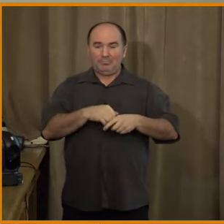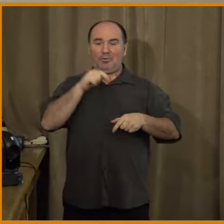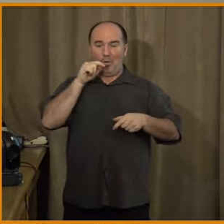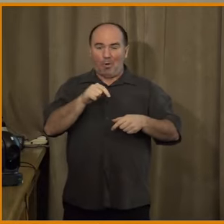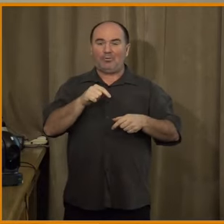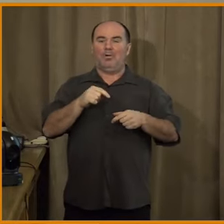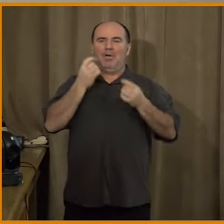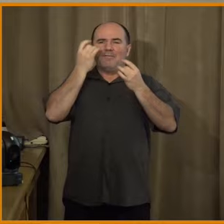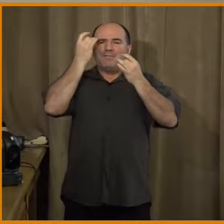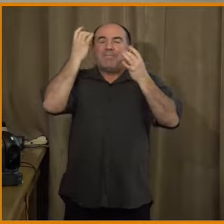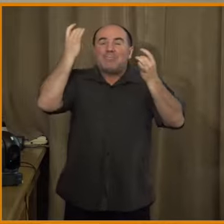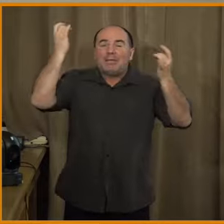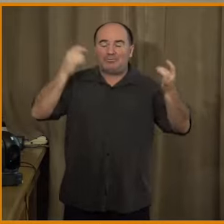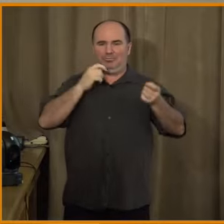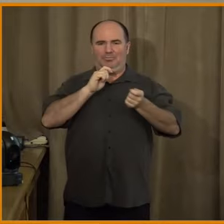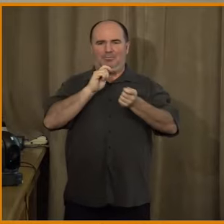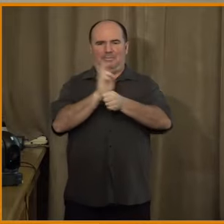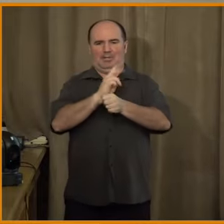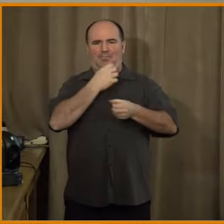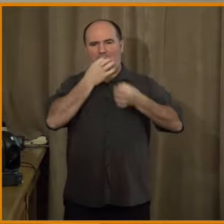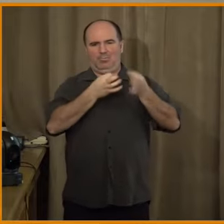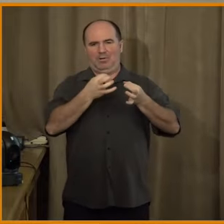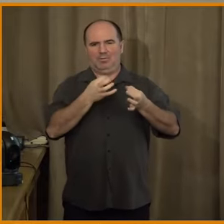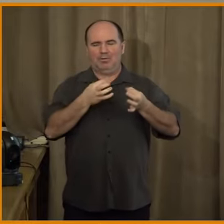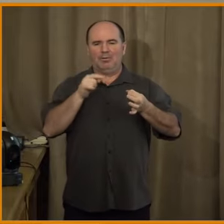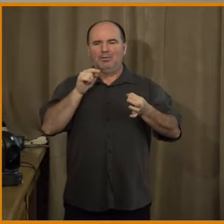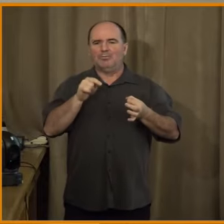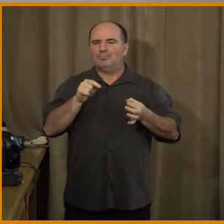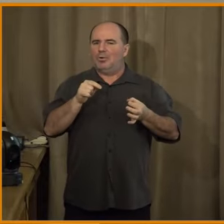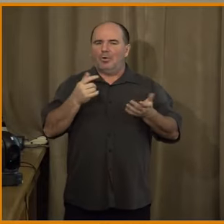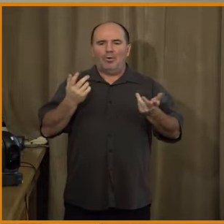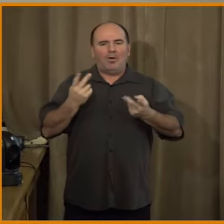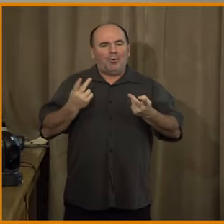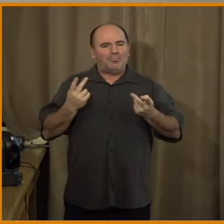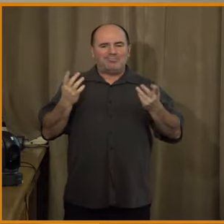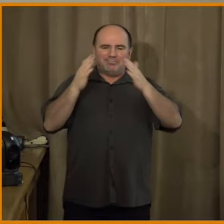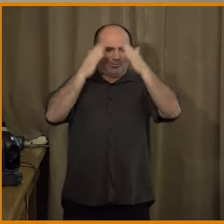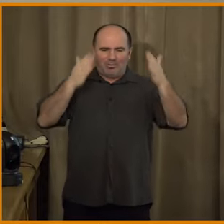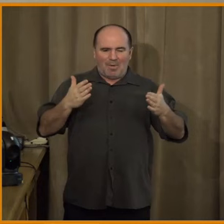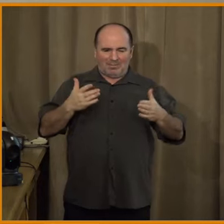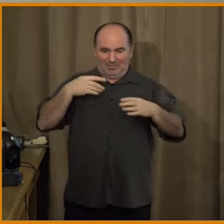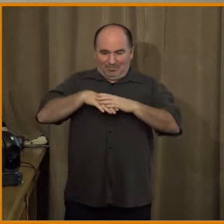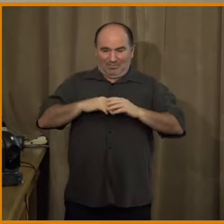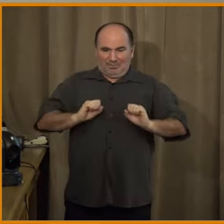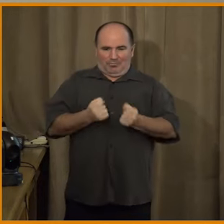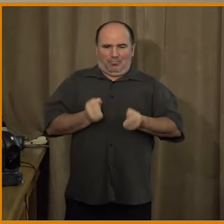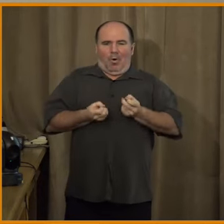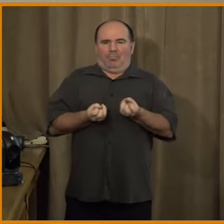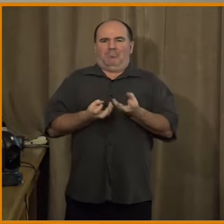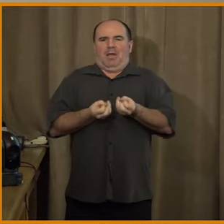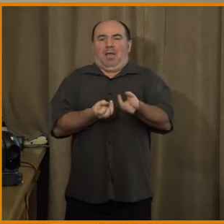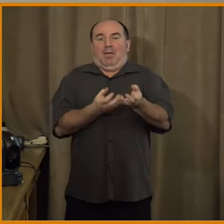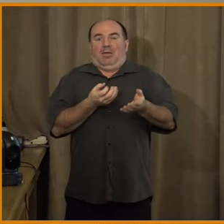dezinformace, protože to není pouze otázka vnějšího působení, ale je to jakási domácí vnitřní tvorba, tak on je nazývá, že to jsou